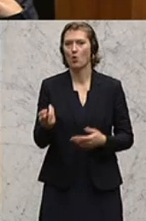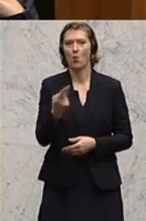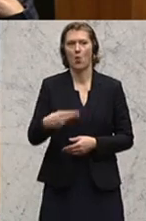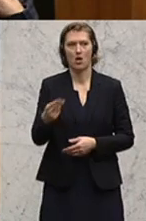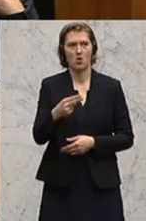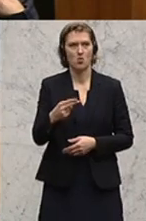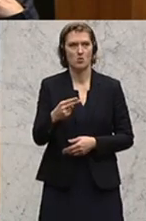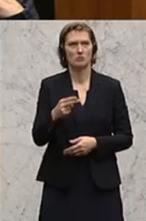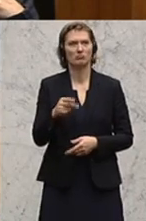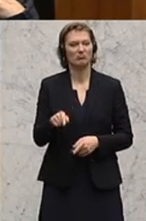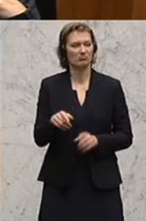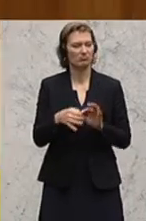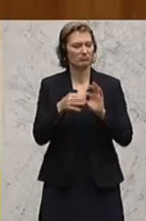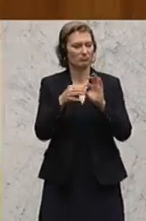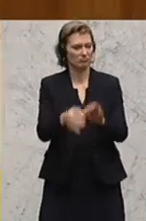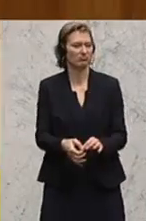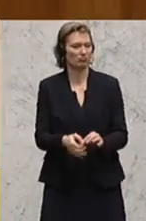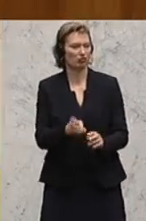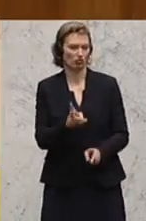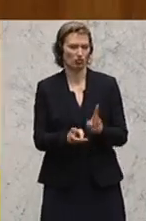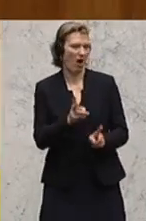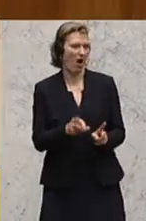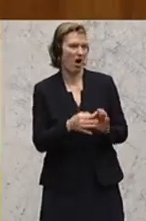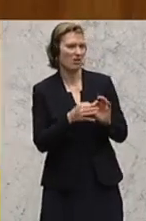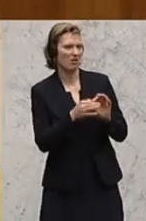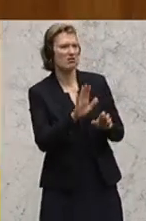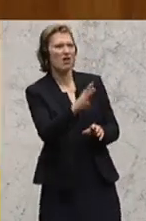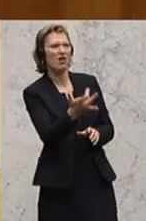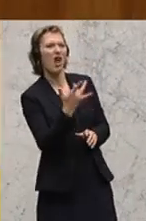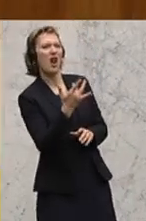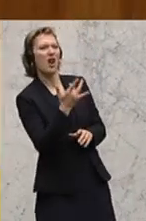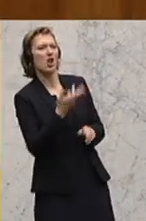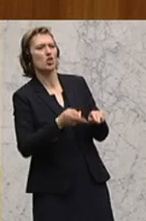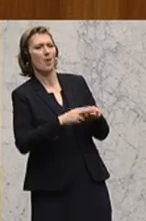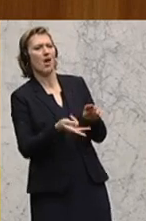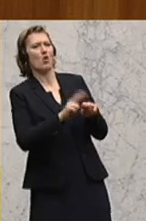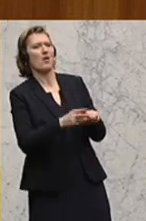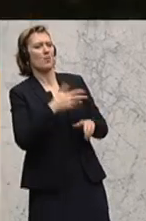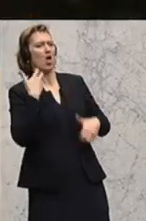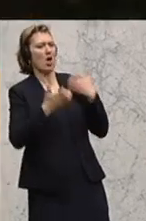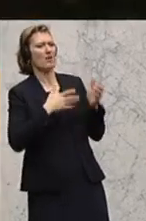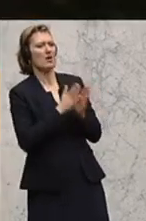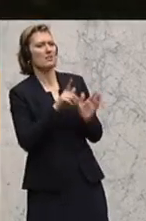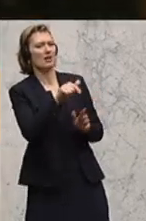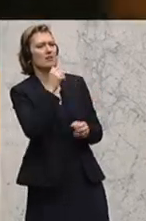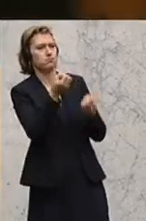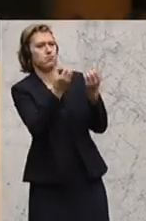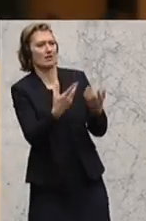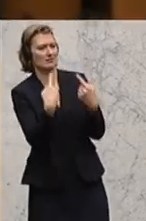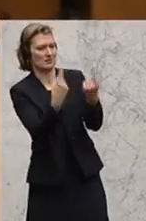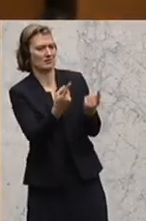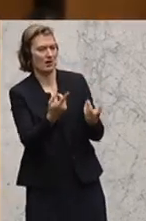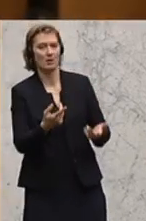Schaden aus der Türe. Ihre Frage, Herr Birkehuber, noch mehr Aufputung geht nicht. Passen Sie auf, dass es nicht was passiert.